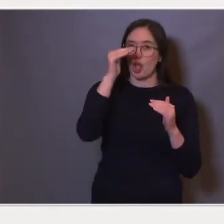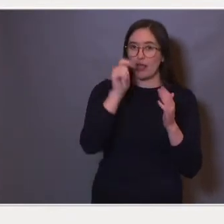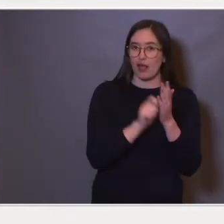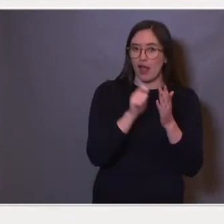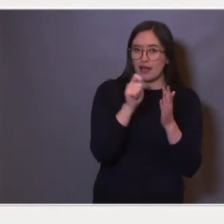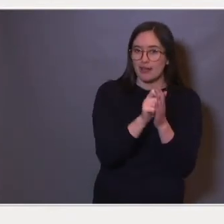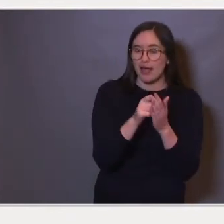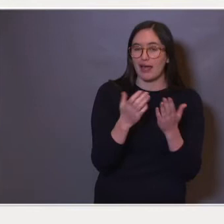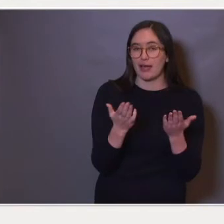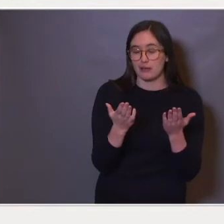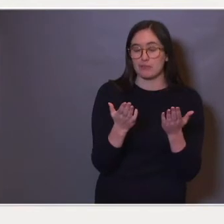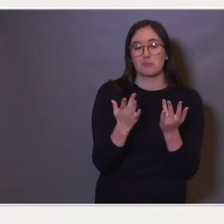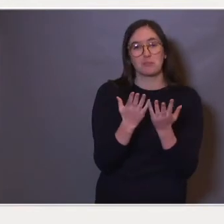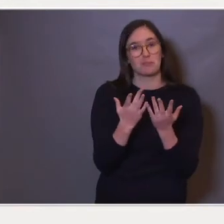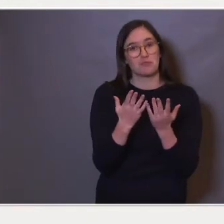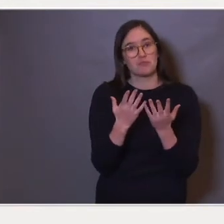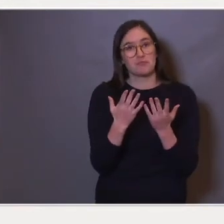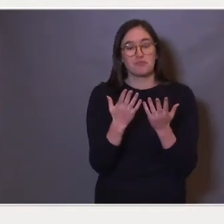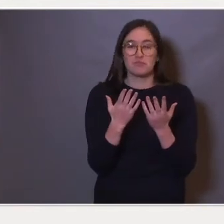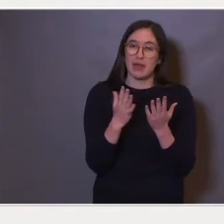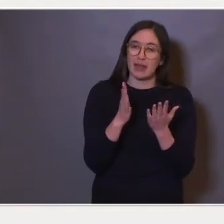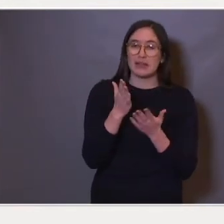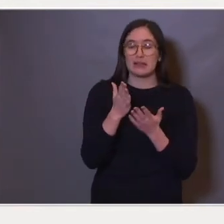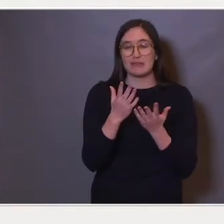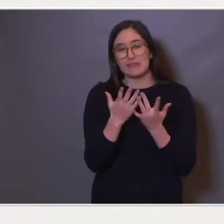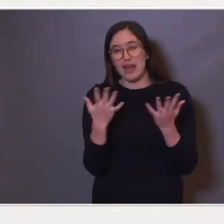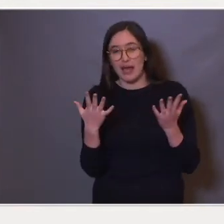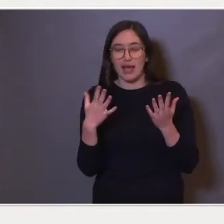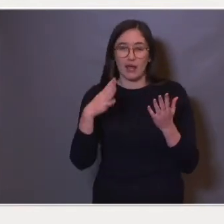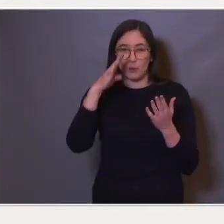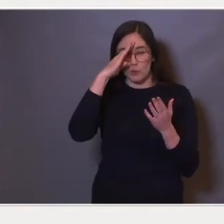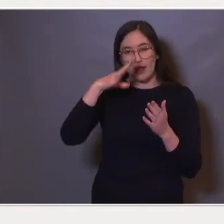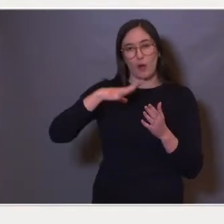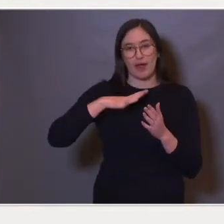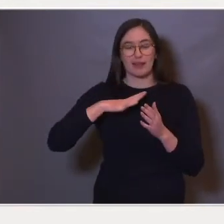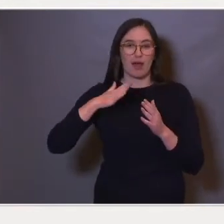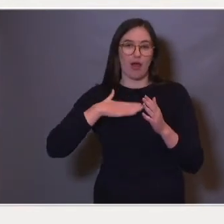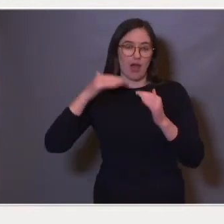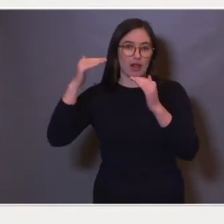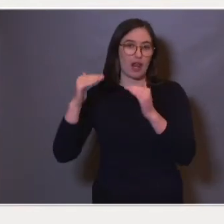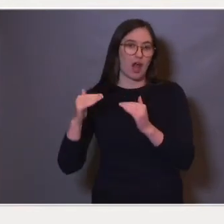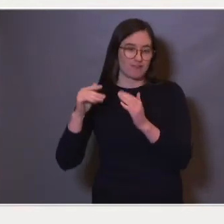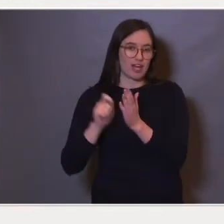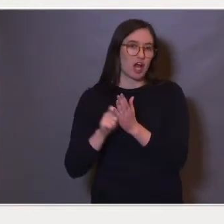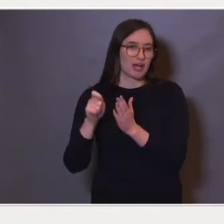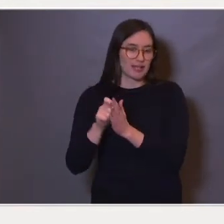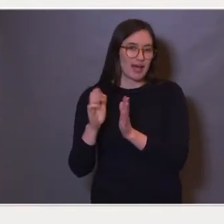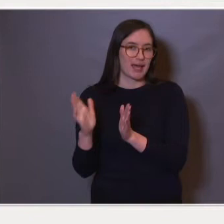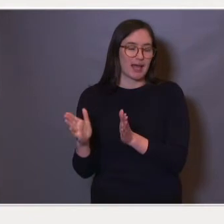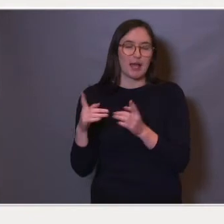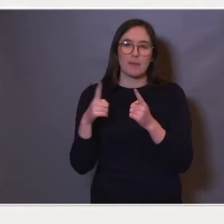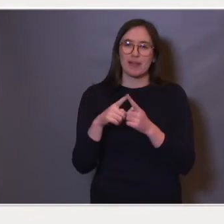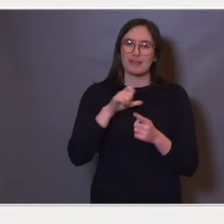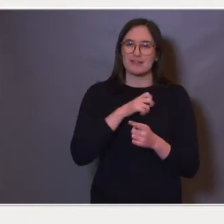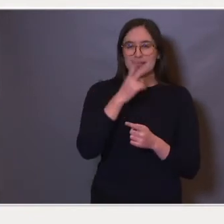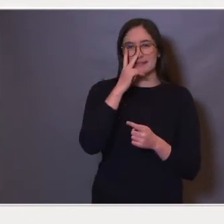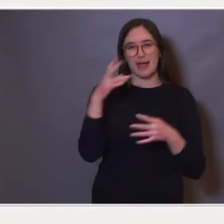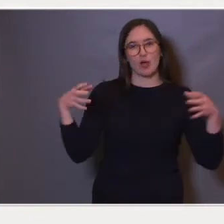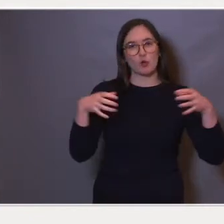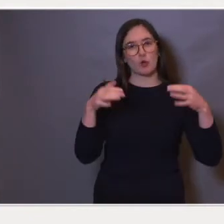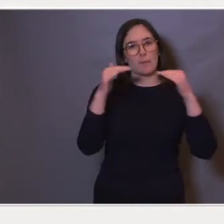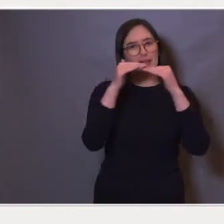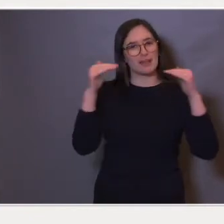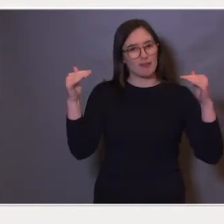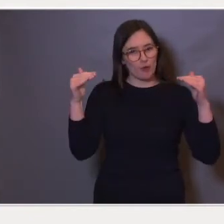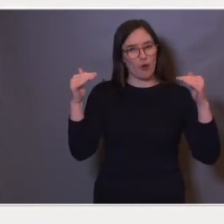karakterer. En del gutter og en del flere jenter har lave karakterer. Men på gruppenivå er det en